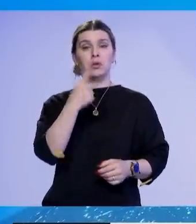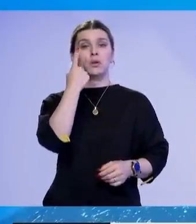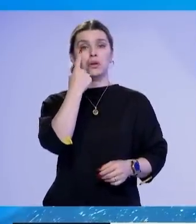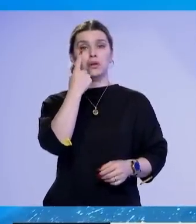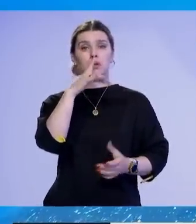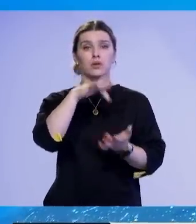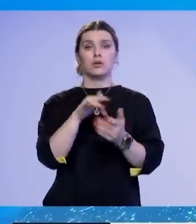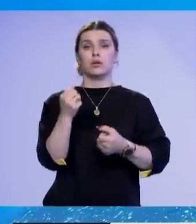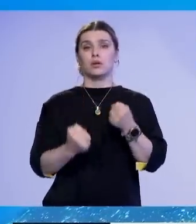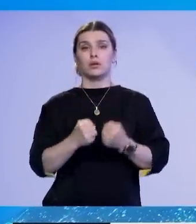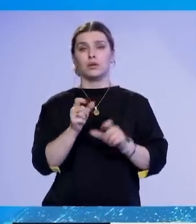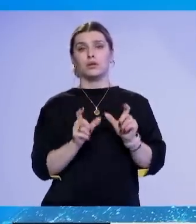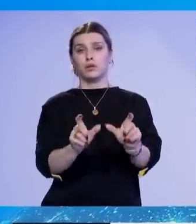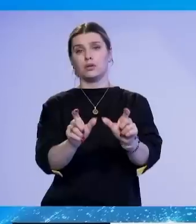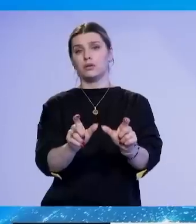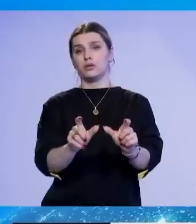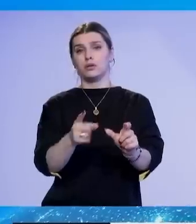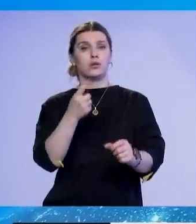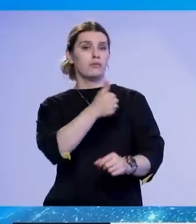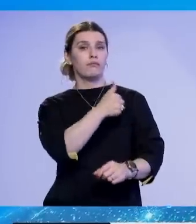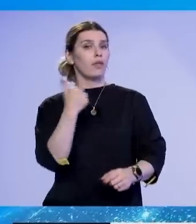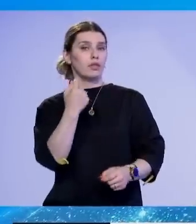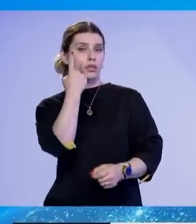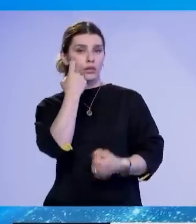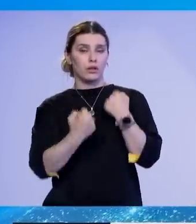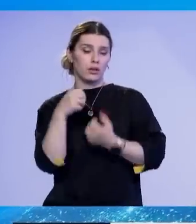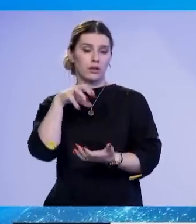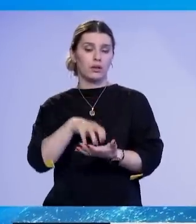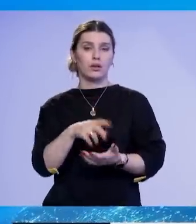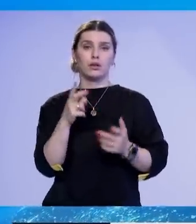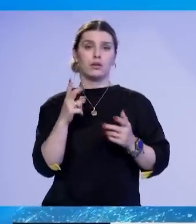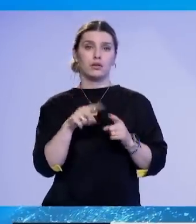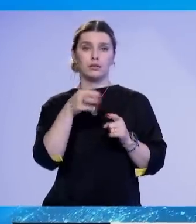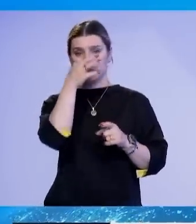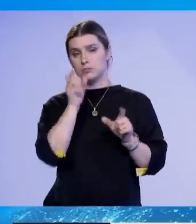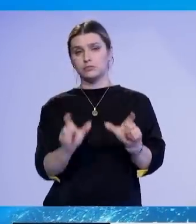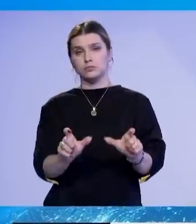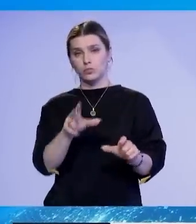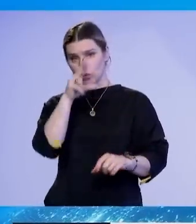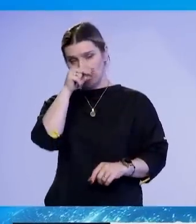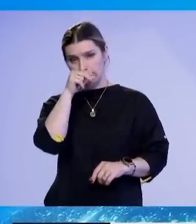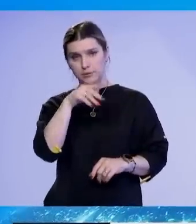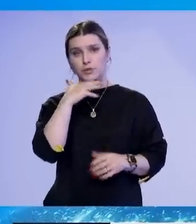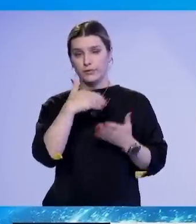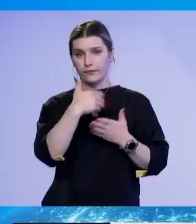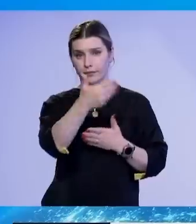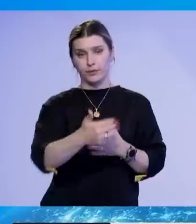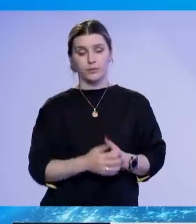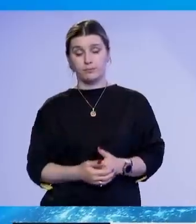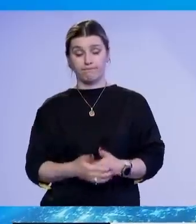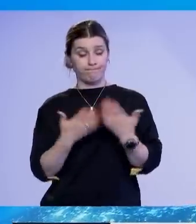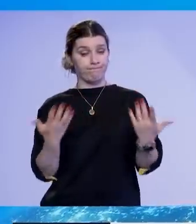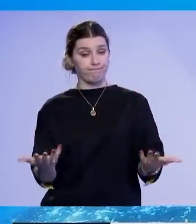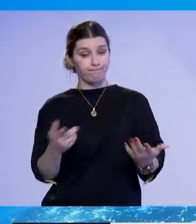që siguran atë pjesë tek komunat e objekti i komunës Mitrovicës e Verjot, në anën tjetër